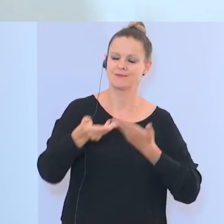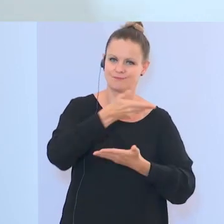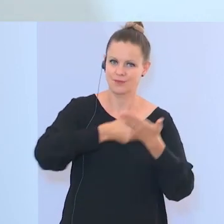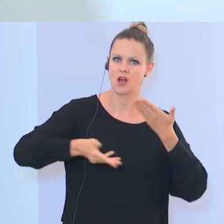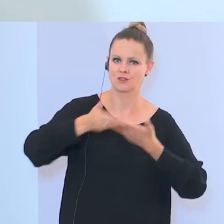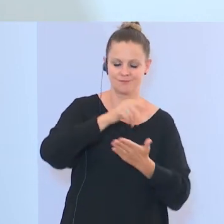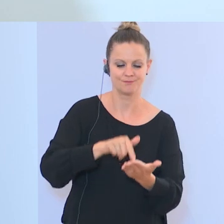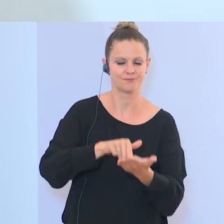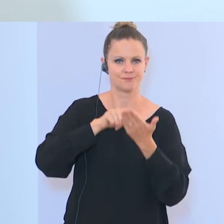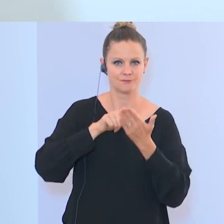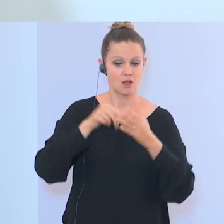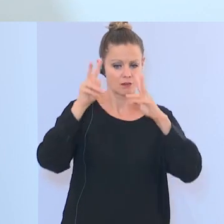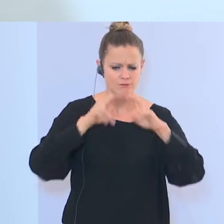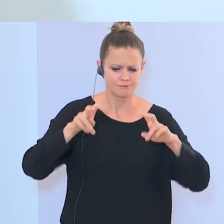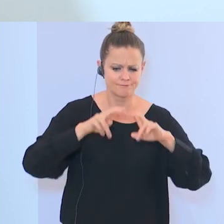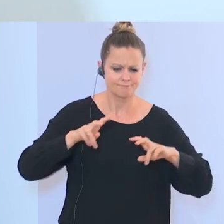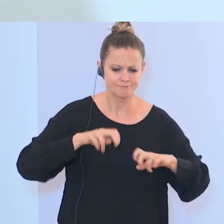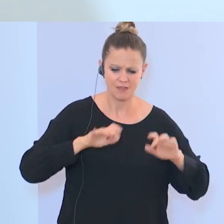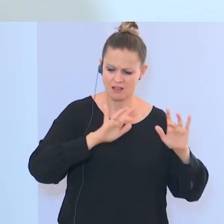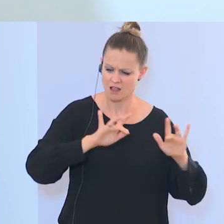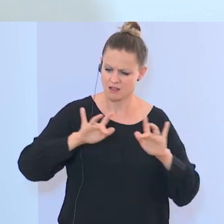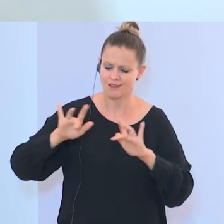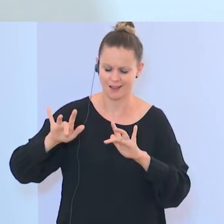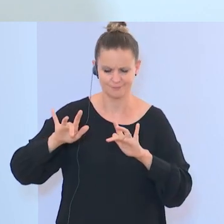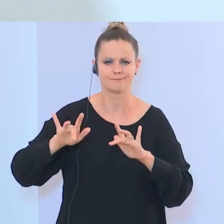zahlreiche Studien diese Notwendigkeit belegen.